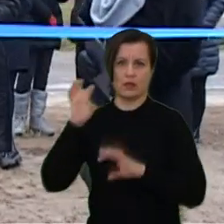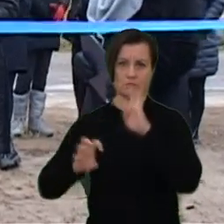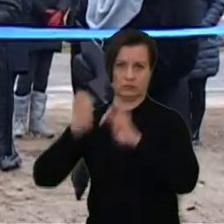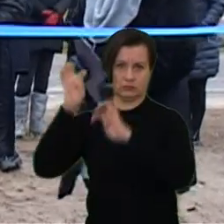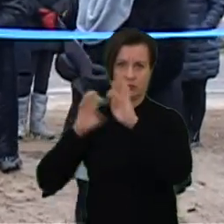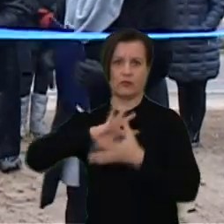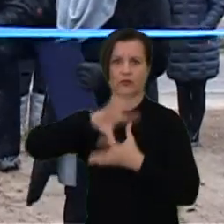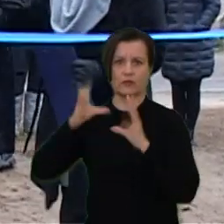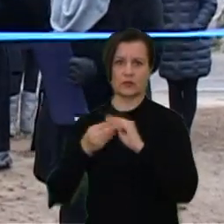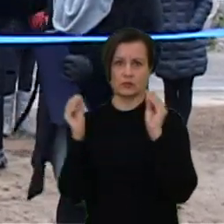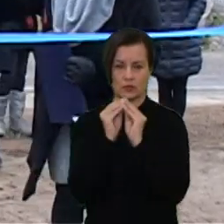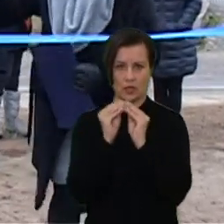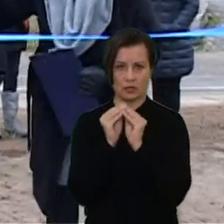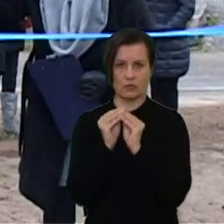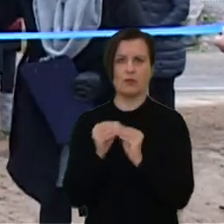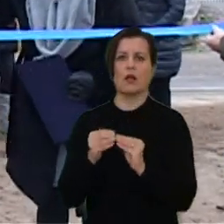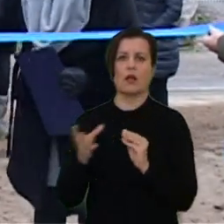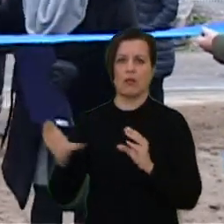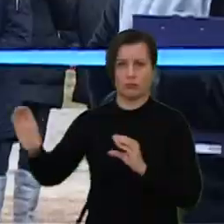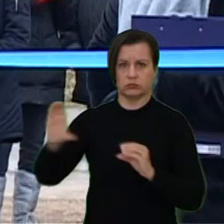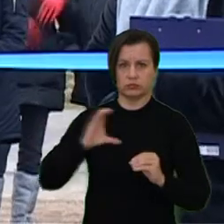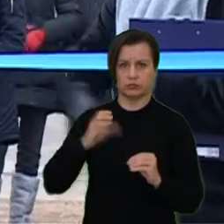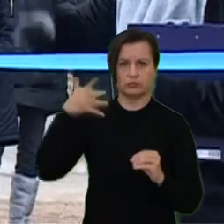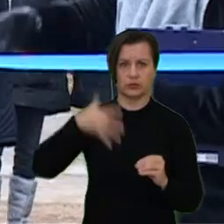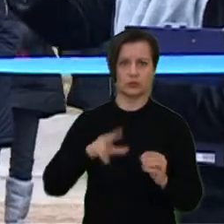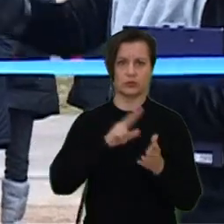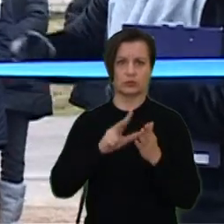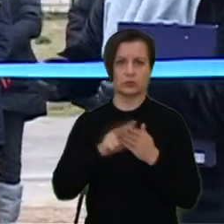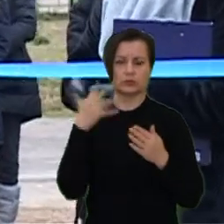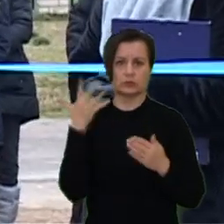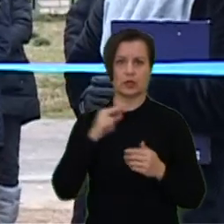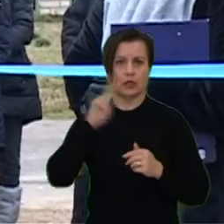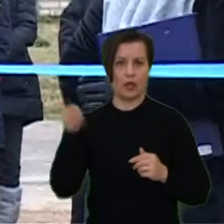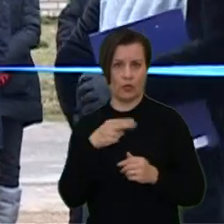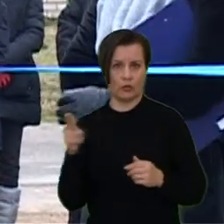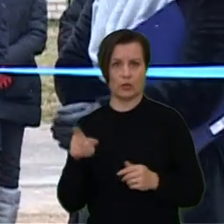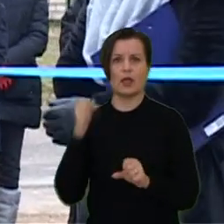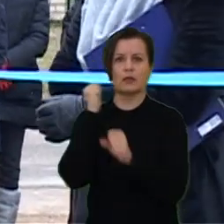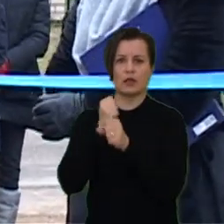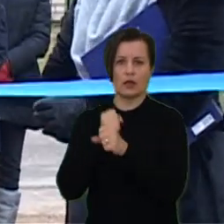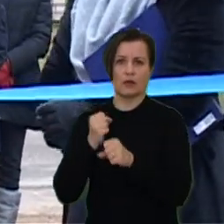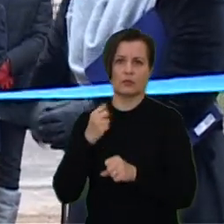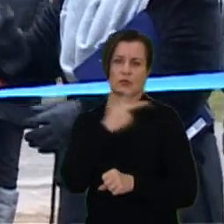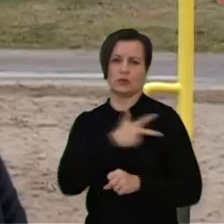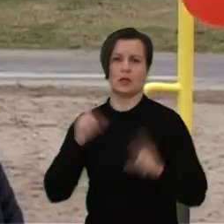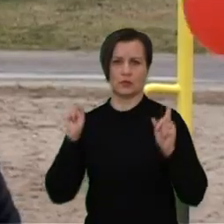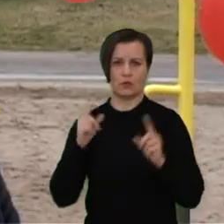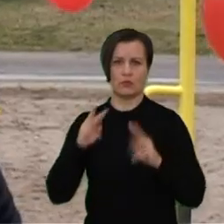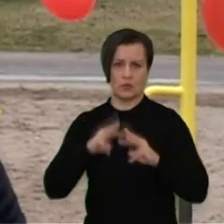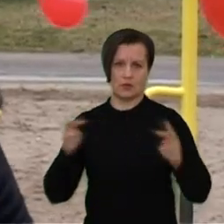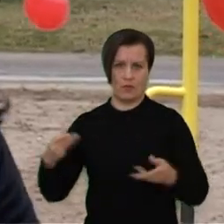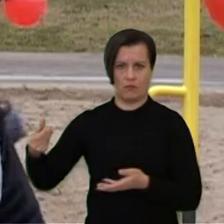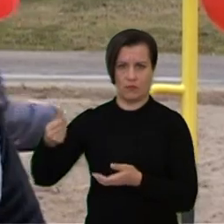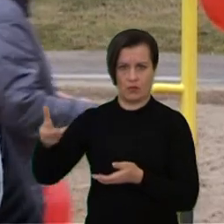viena taip būtų. Skirta 5085 eurai. Finansavo Galietuvos Respublikos, Socialinės, Apsaugos ir Darbo ministerija. Nu,